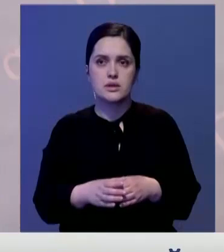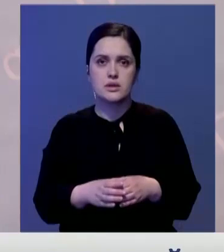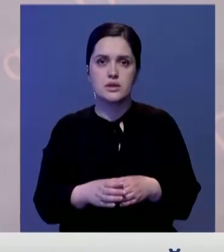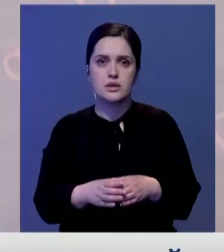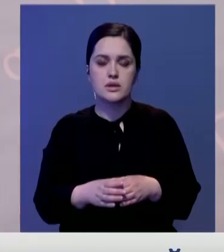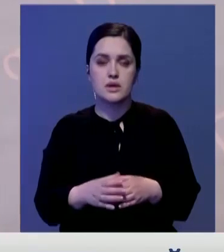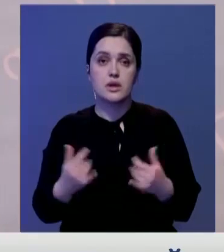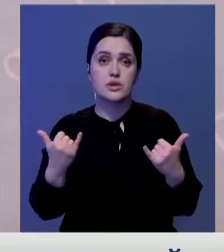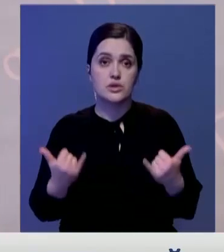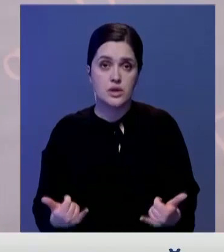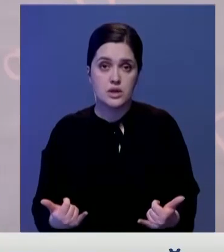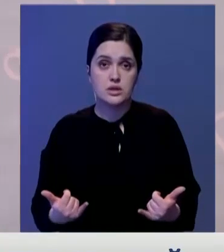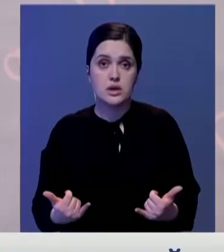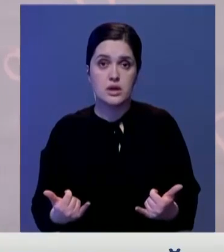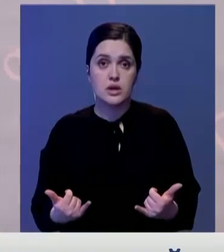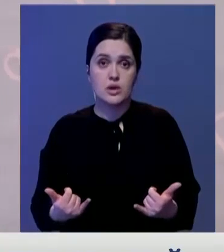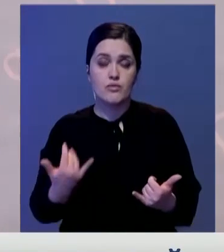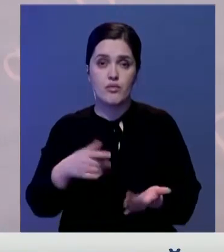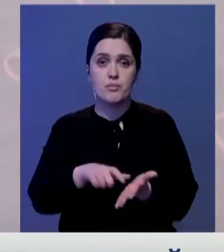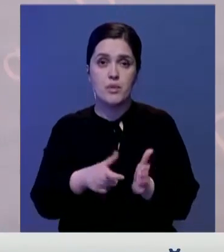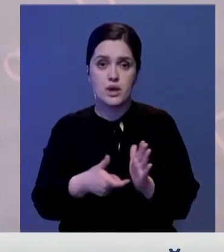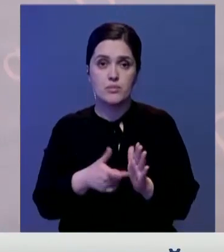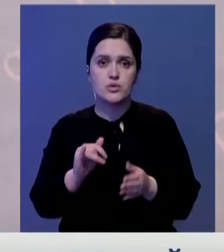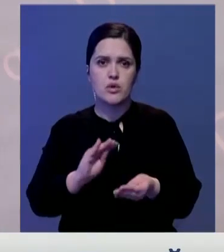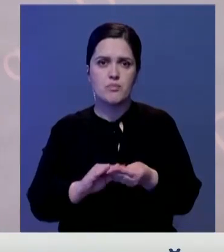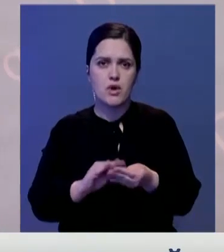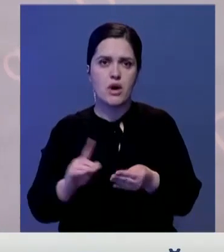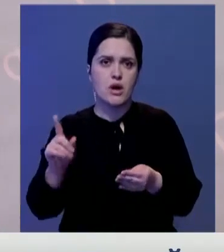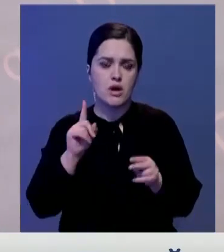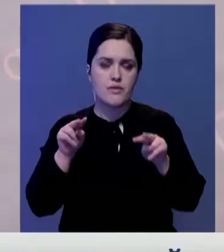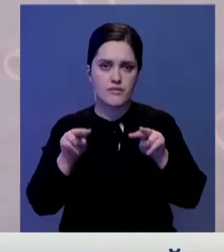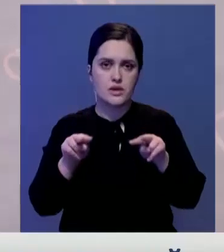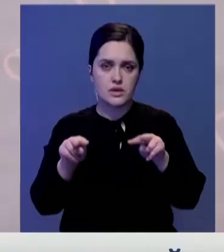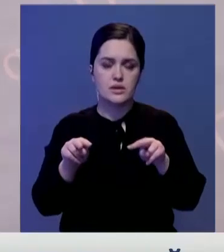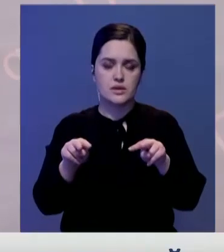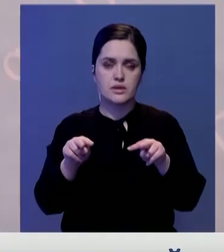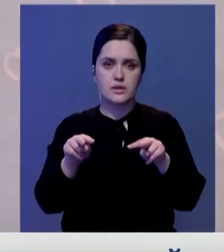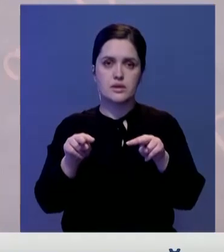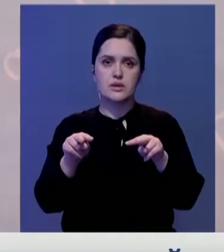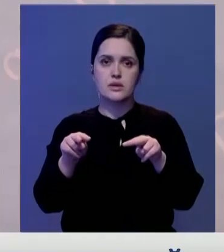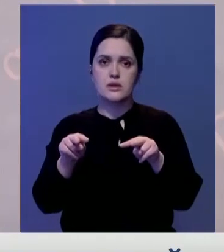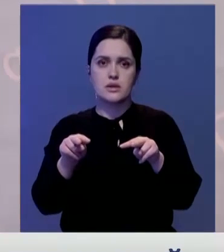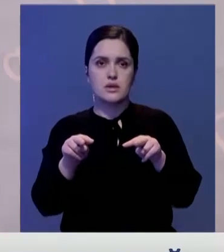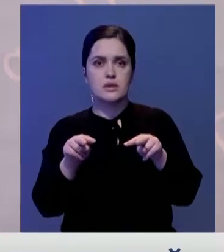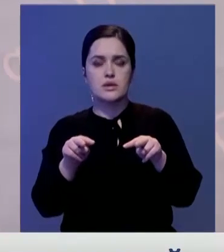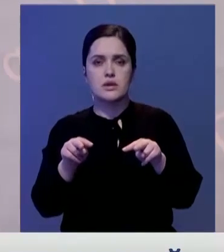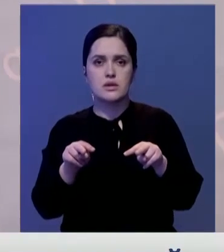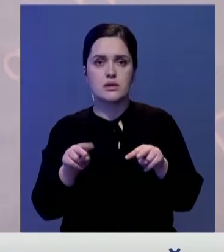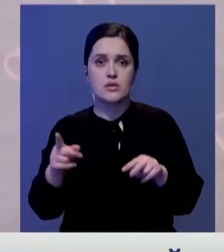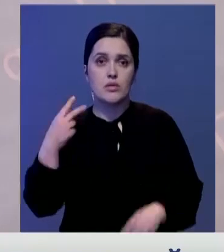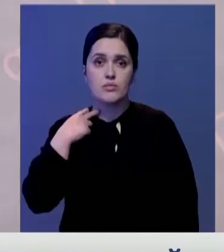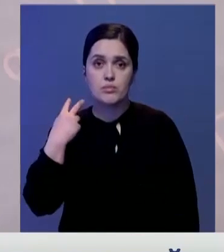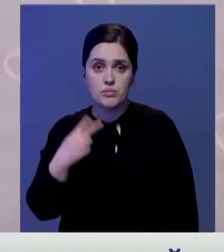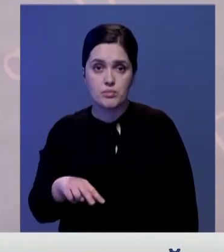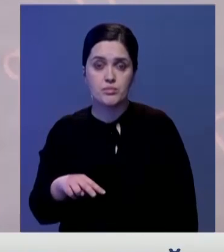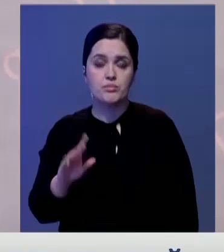Сейчас, как известно, он уже переведен в палату. Конвой по-прежнему охрана усиленная. Был санкционирован его арест с